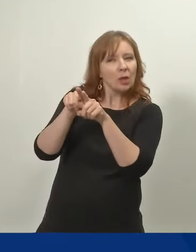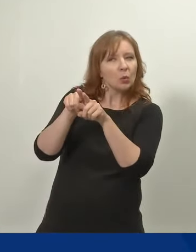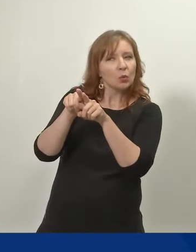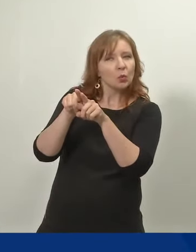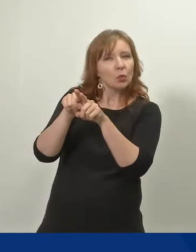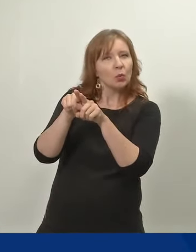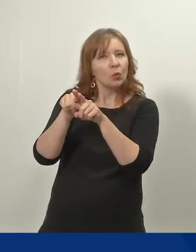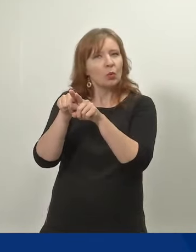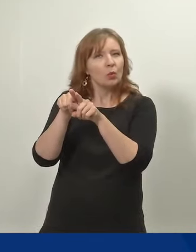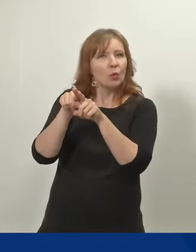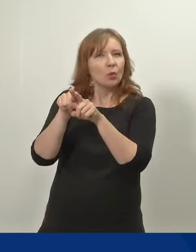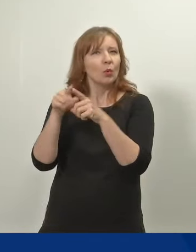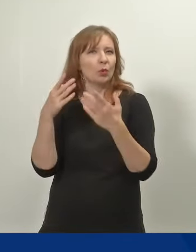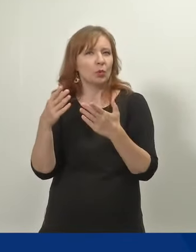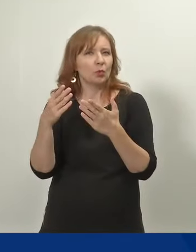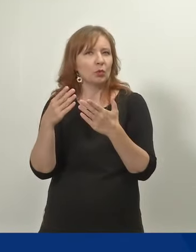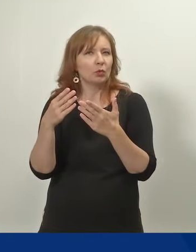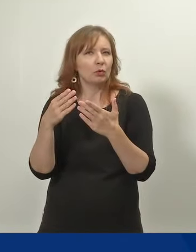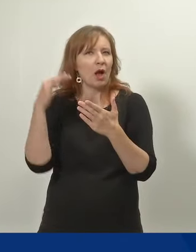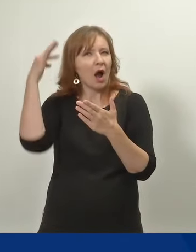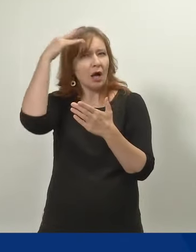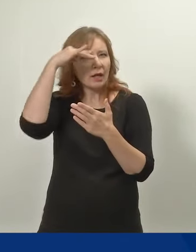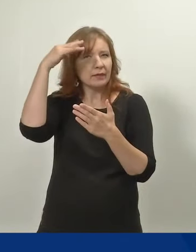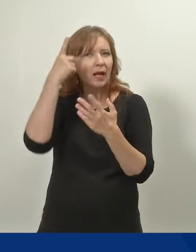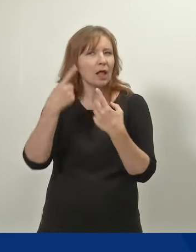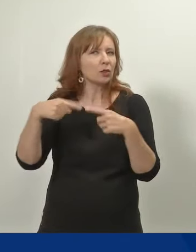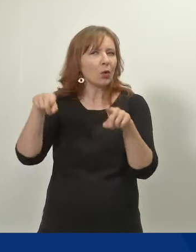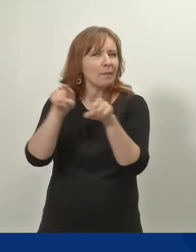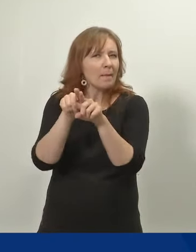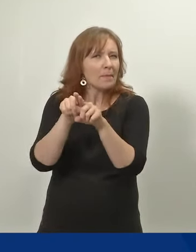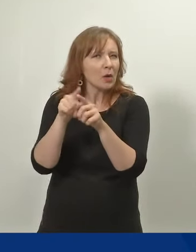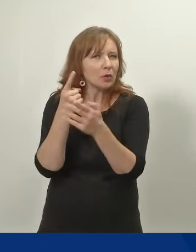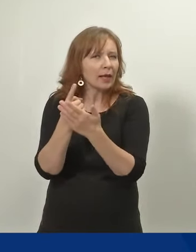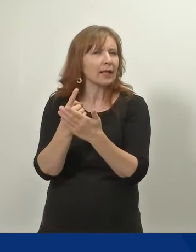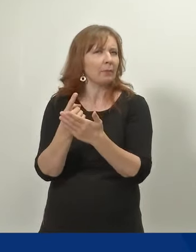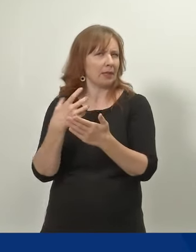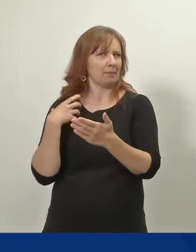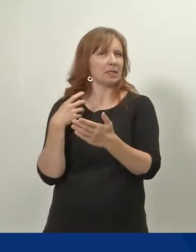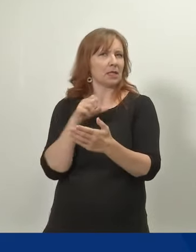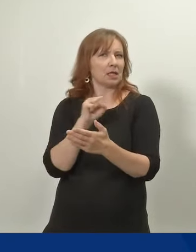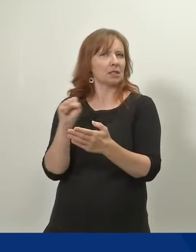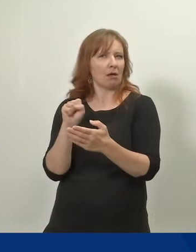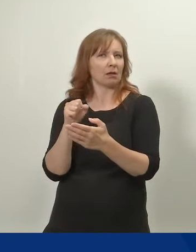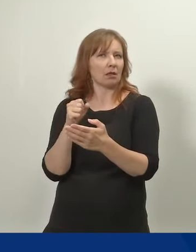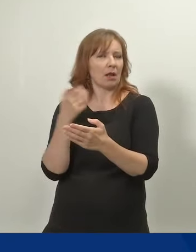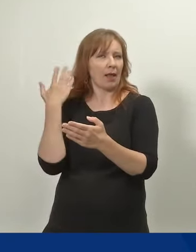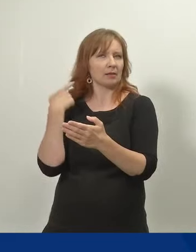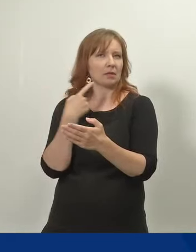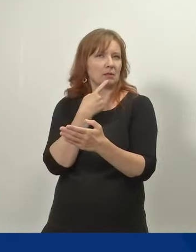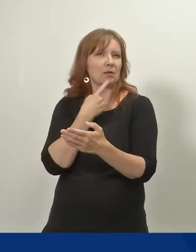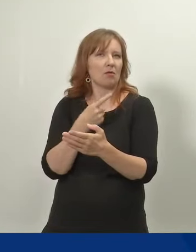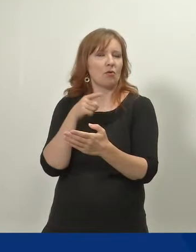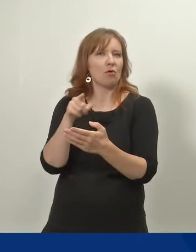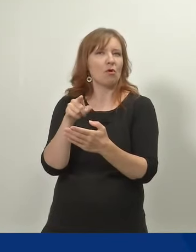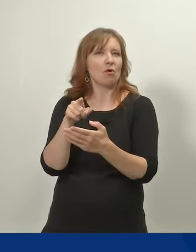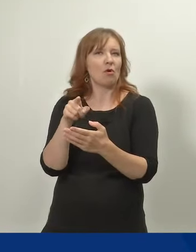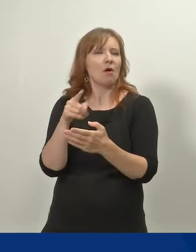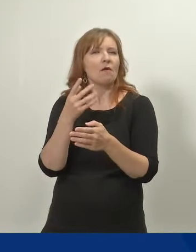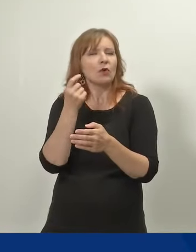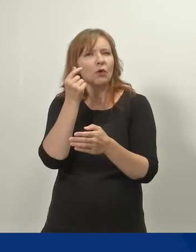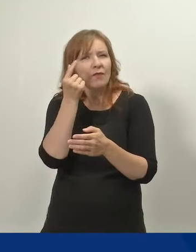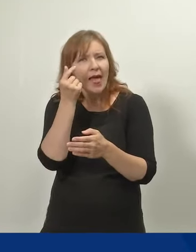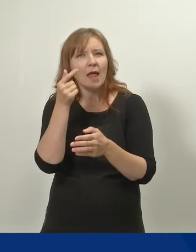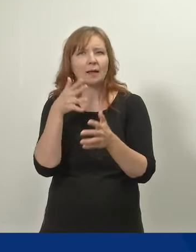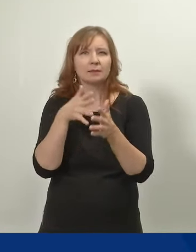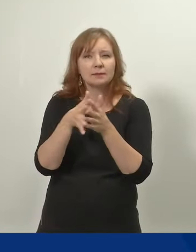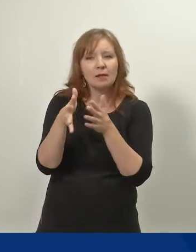annetaan painoarvoa tälle toimeenpanolle, kuten ministeri Sarkkinen tuossa jo alussa viittasikin. Niin avaisitteko hieman